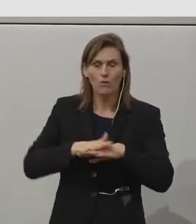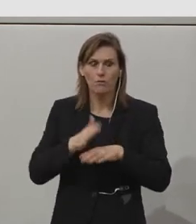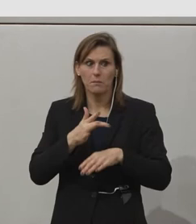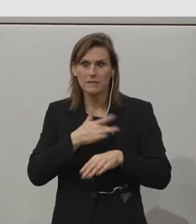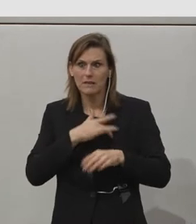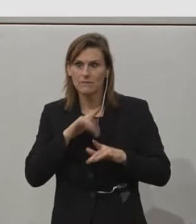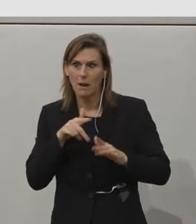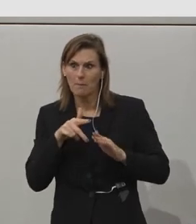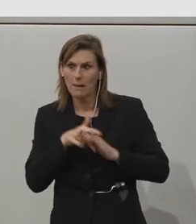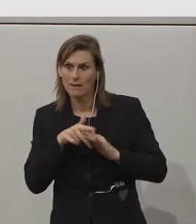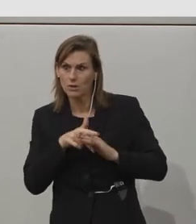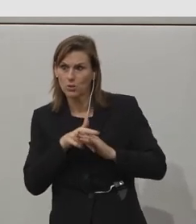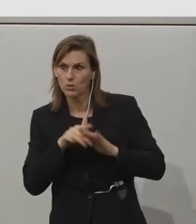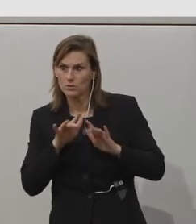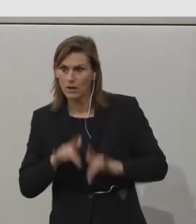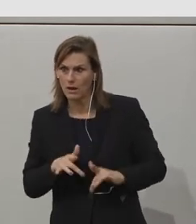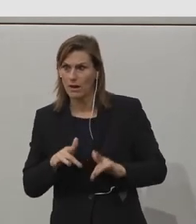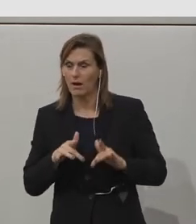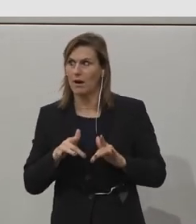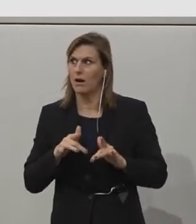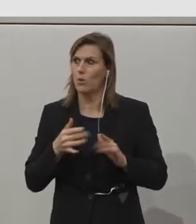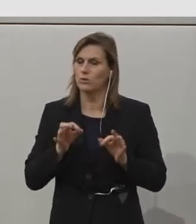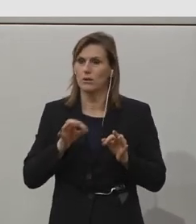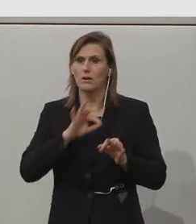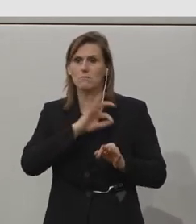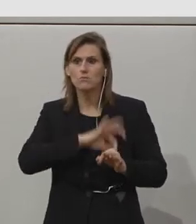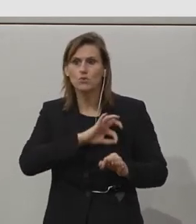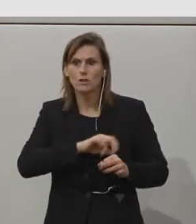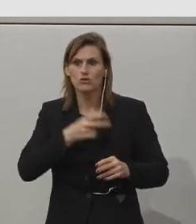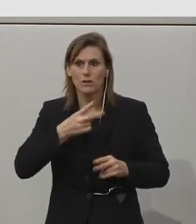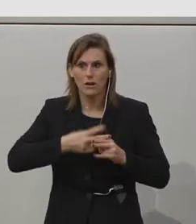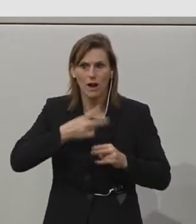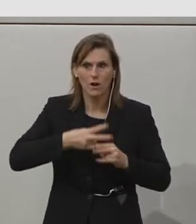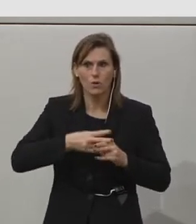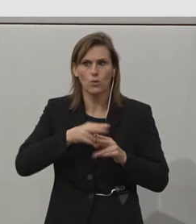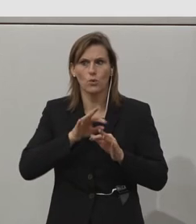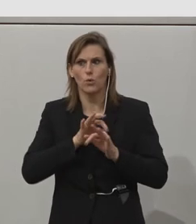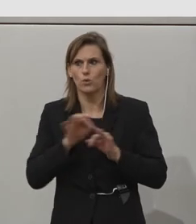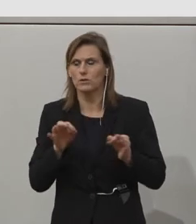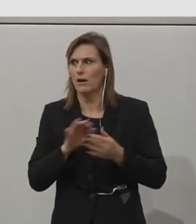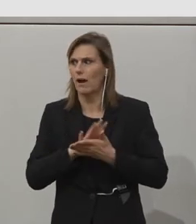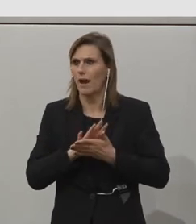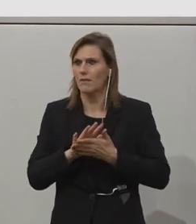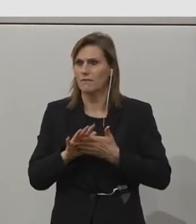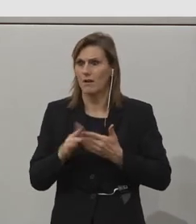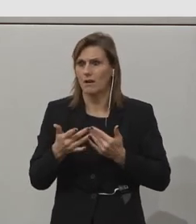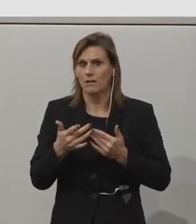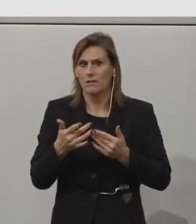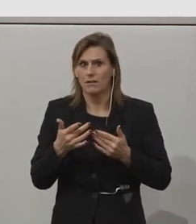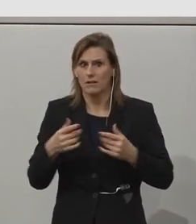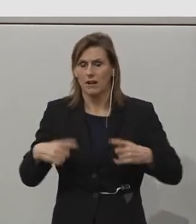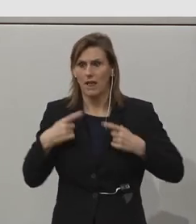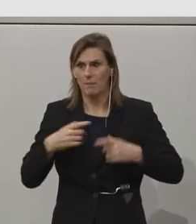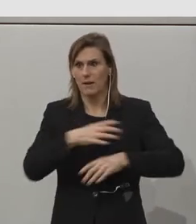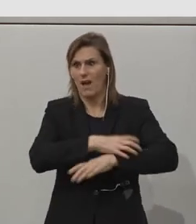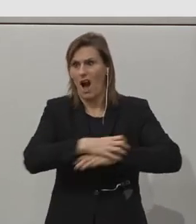Behinderung, wenn man vielleicht von psychischen Erkrankungen betroffen ist oder schlichtweg einfach in Armut lebt, dann